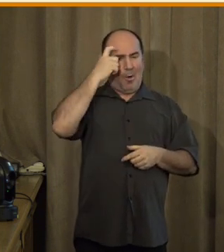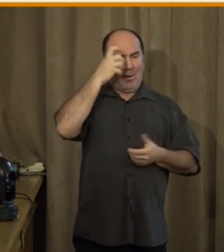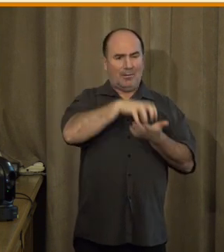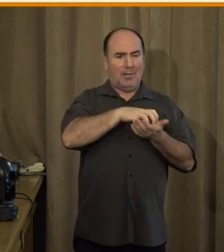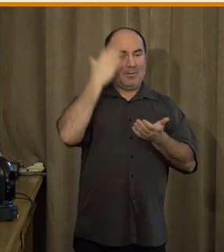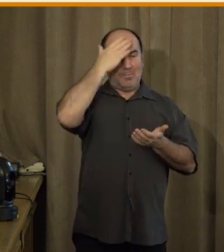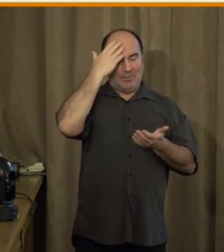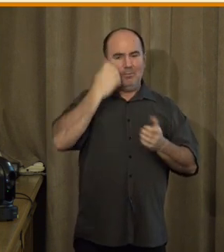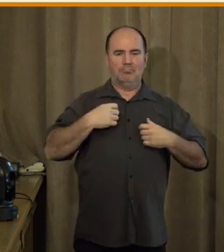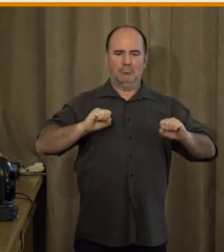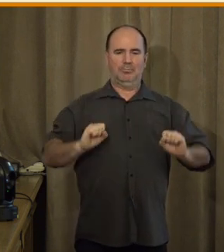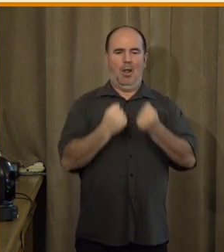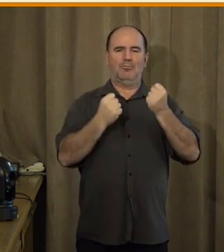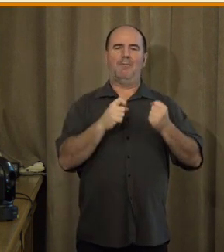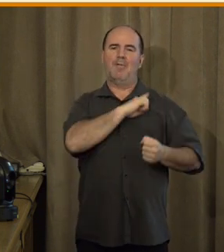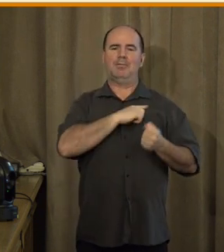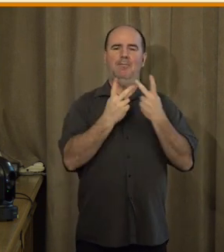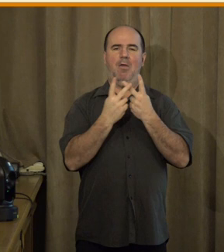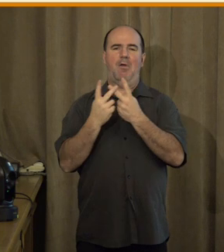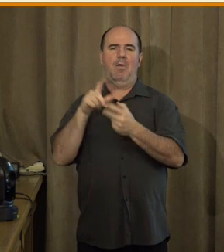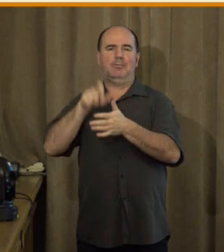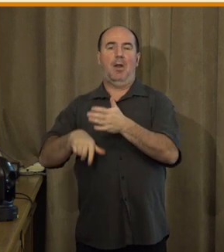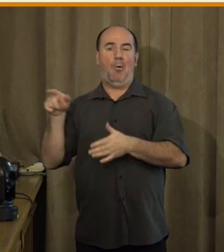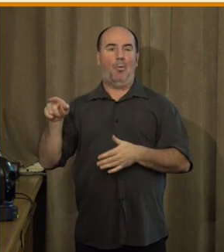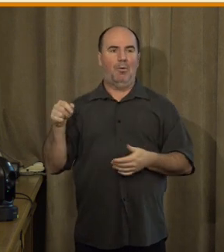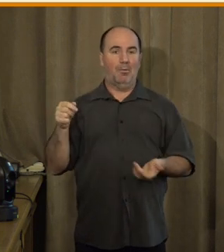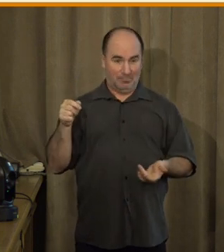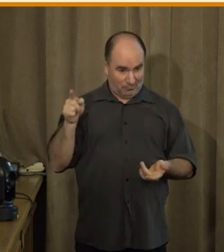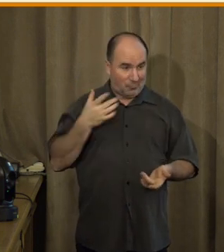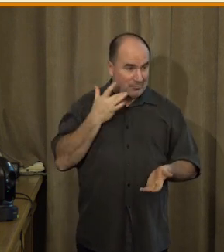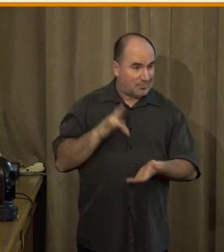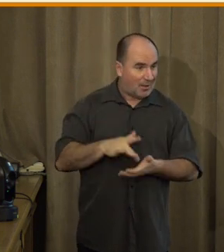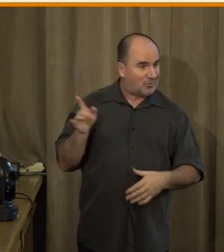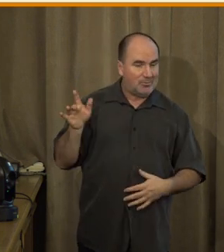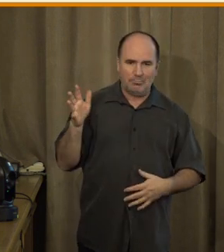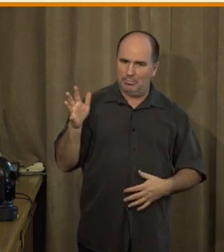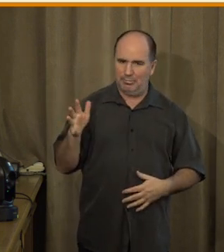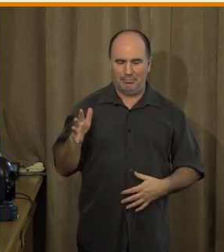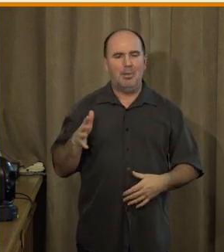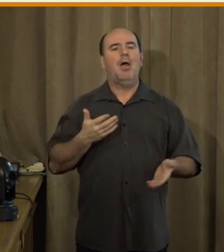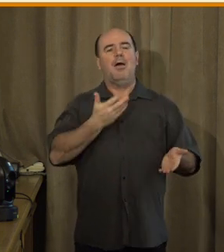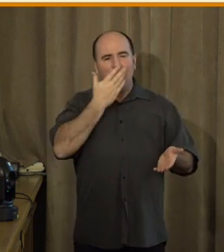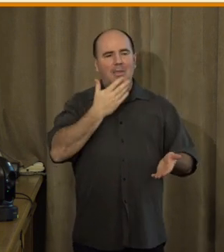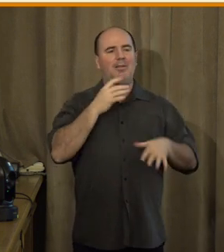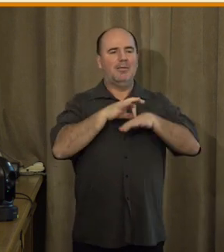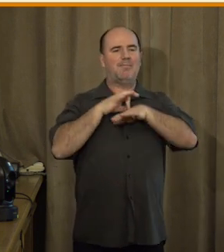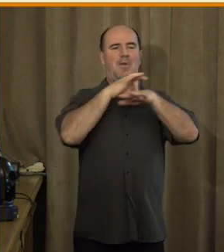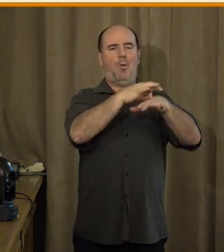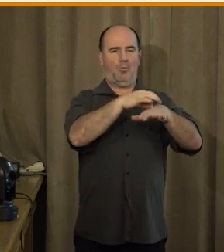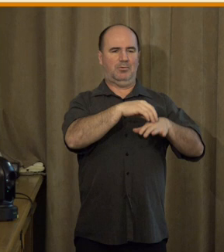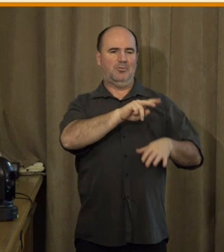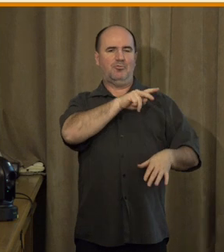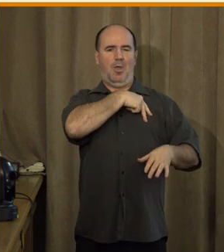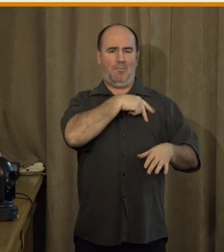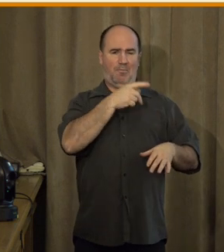vlastně jako je naprosto jako zřejmé, jak vlastně nedostatečná je znalost právě vedoucích lídrů nebo